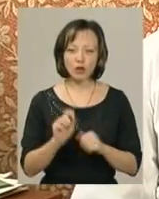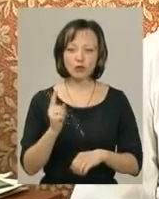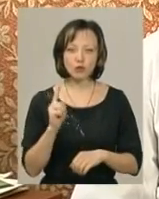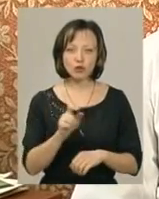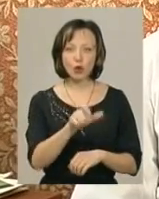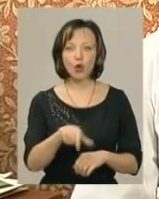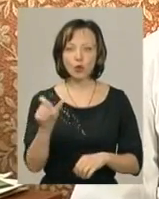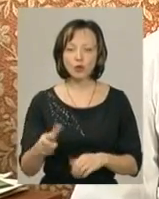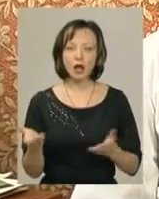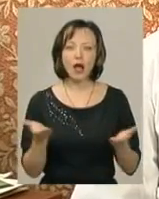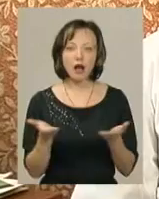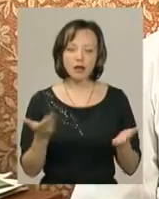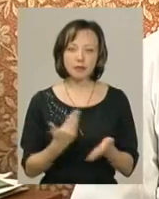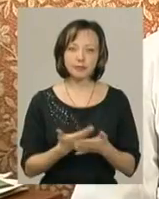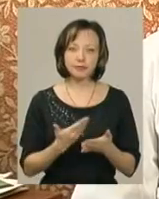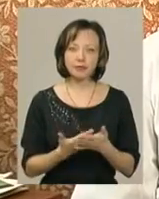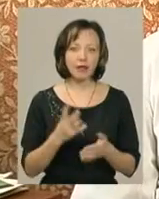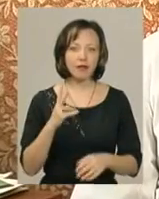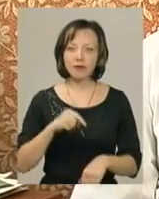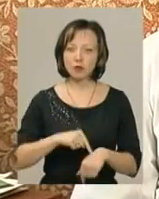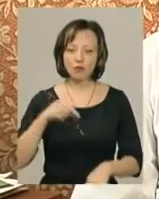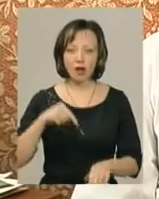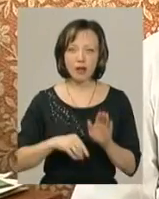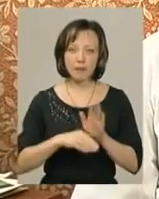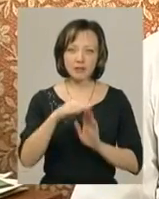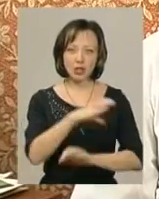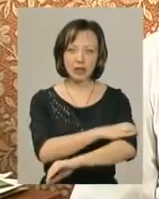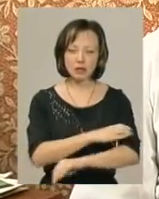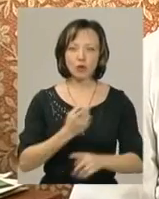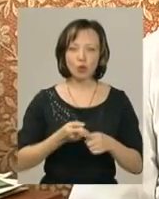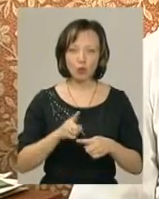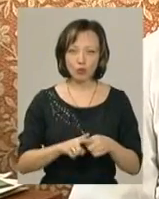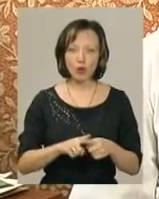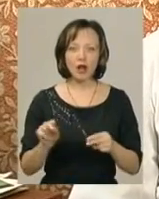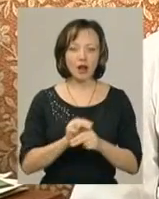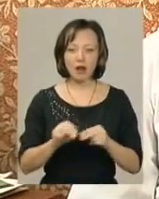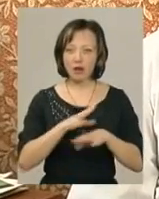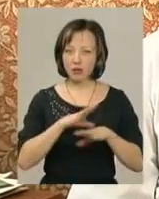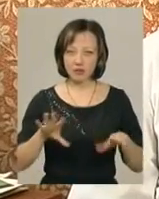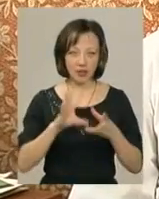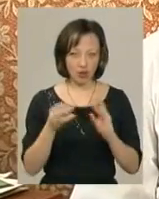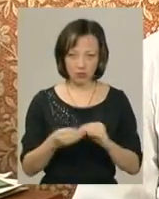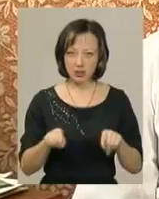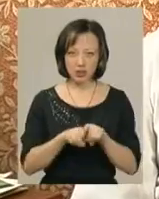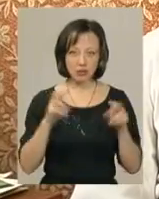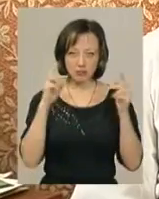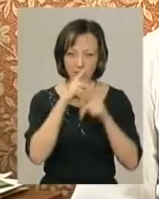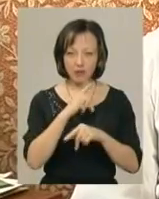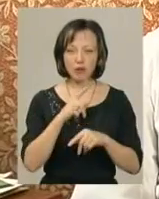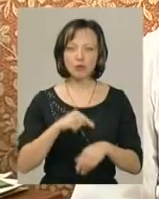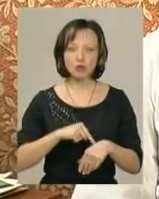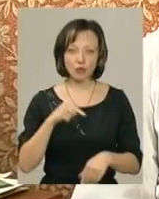тому що люди, які, умовно кажучи, не відчували підвищений тиск і тому не лікувалися, що загалом теж неправильно,